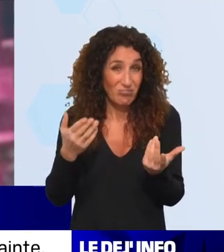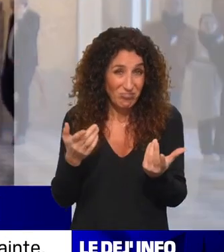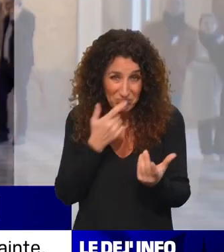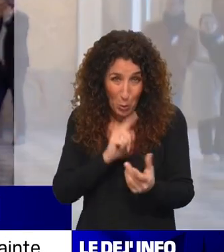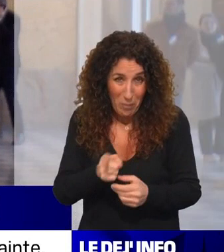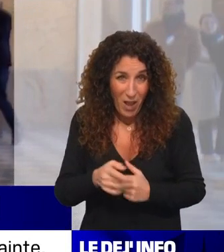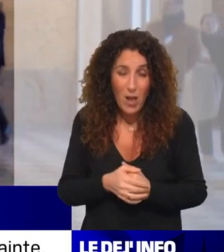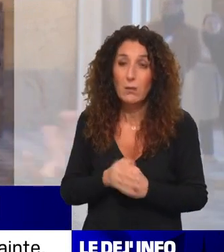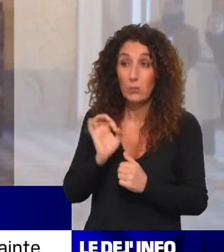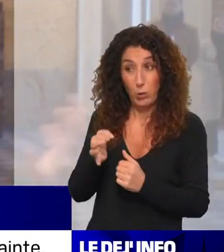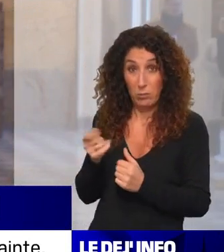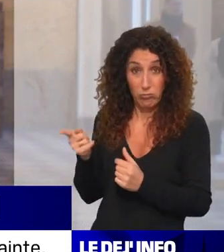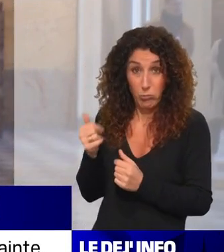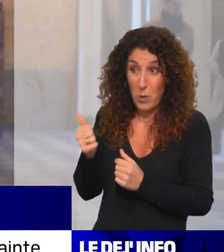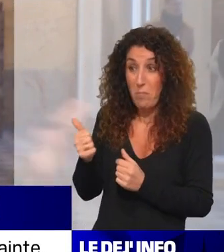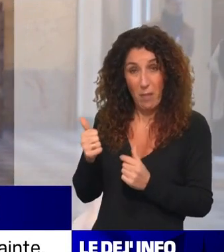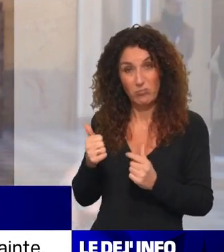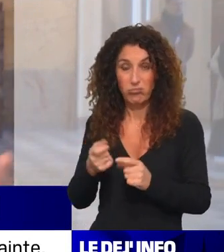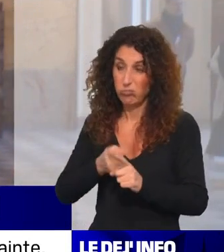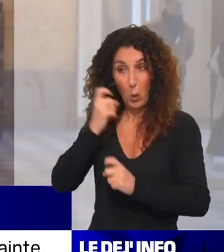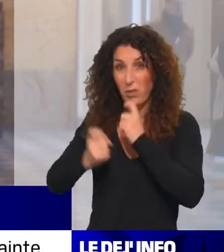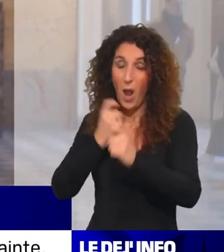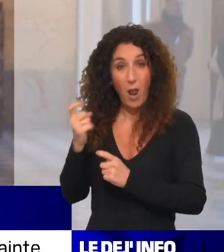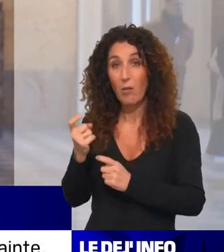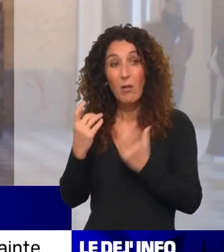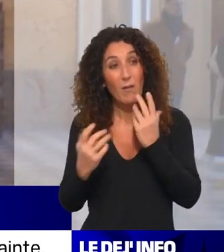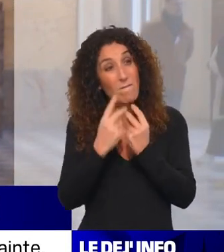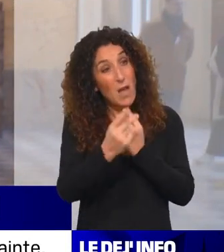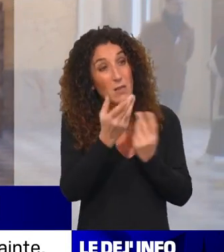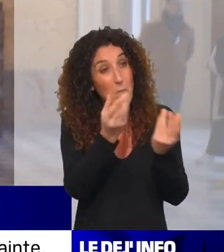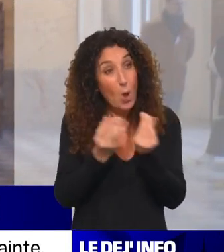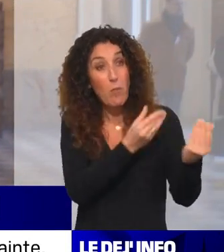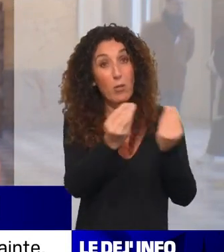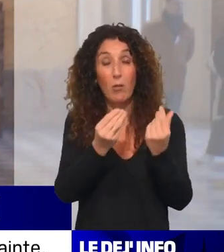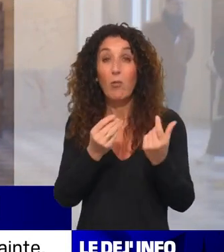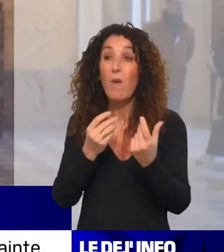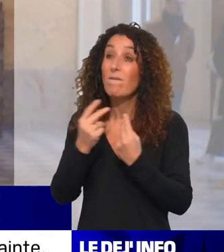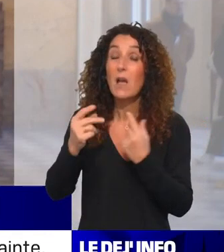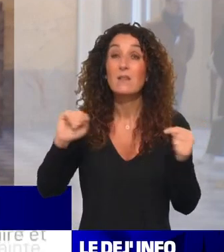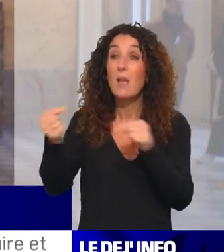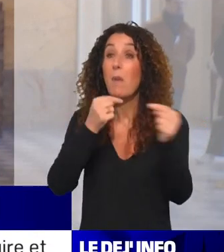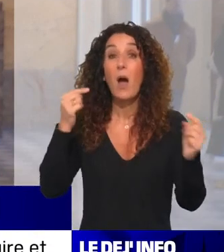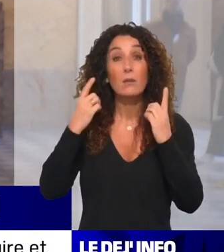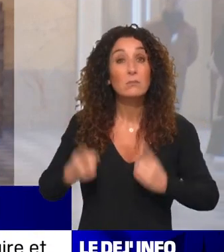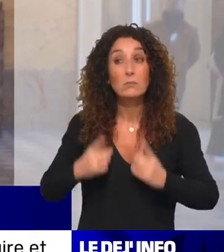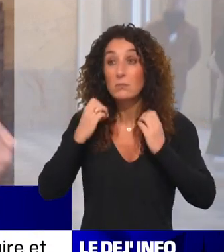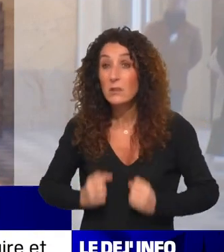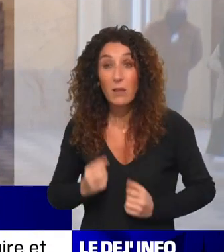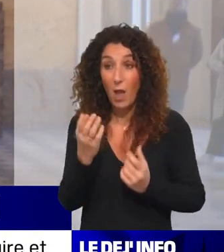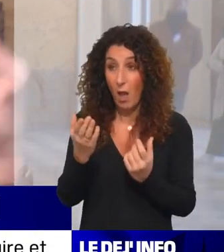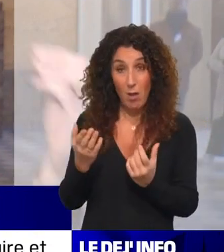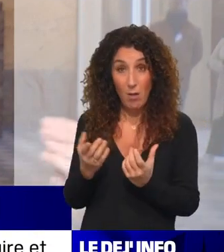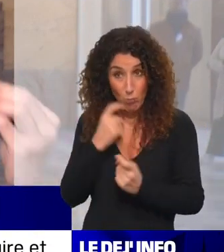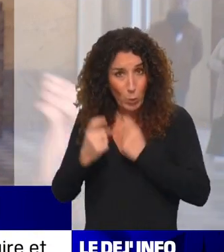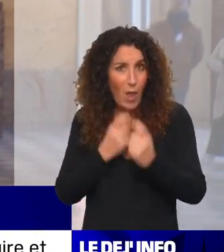responsabilité de s'enliser dans la brutalité, que ce soit vis-à-vis du peuple ou vis-à-vis du débat parlementaire. À un moment donné, il faut remettre la responsabilité à sa juste place. On